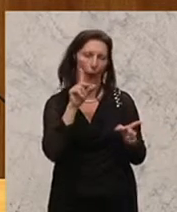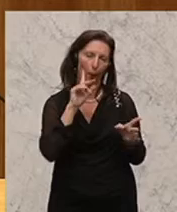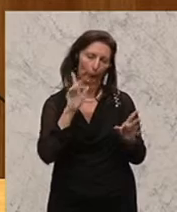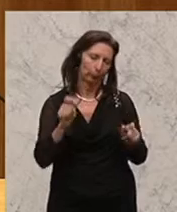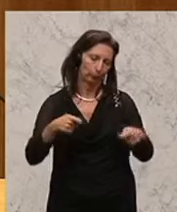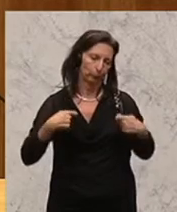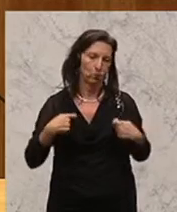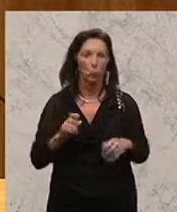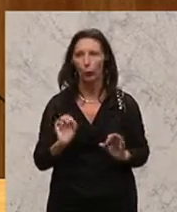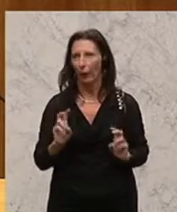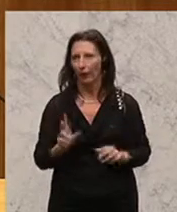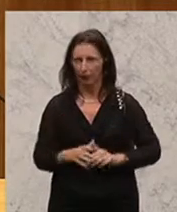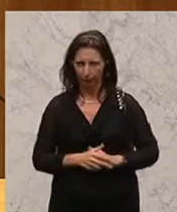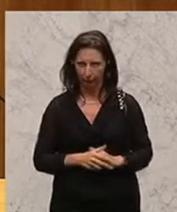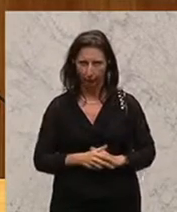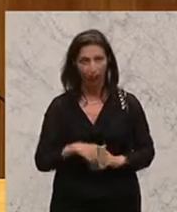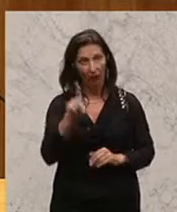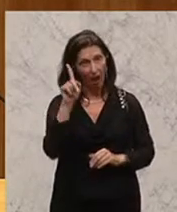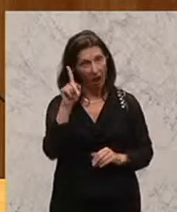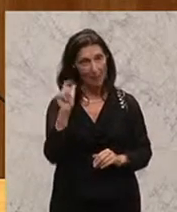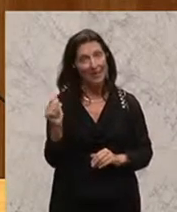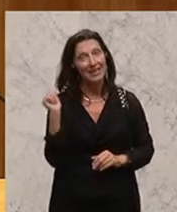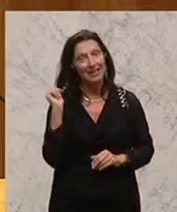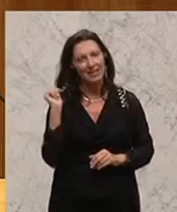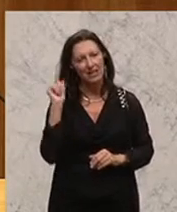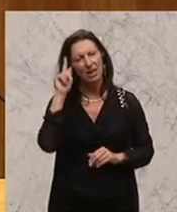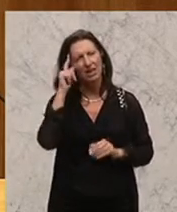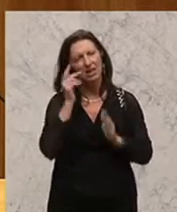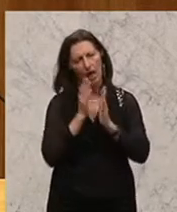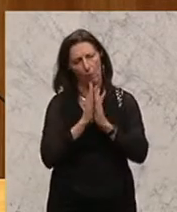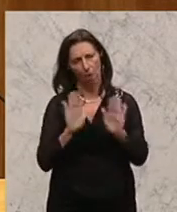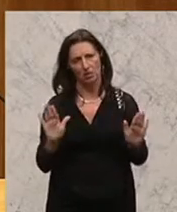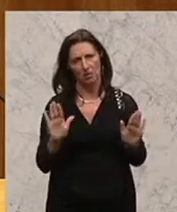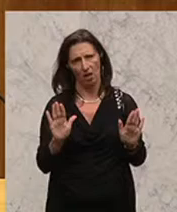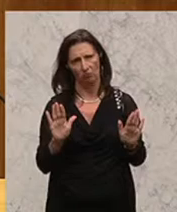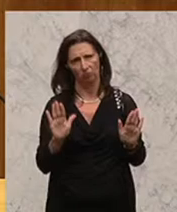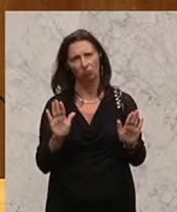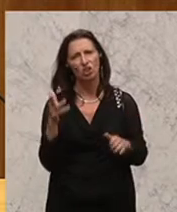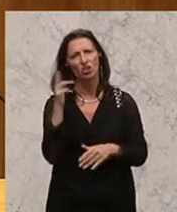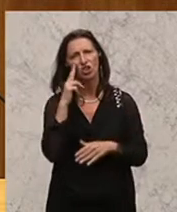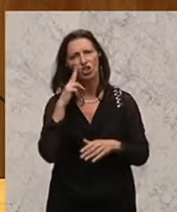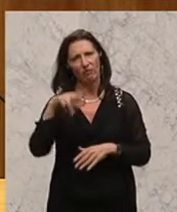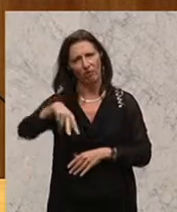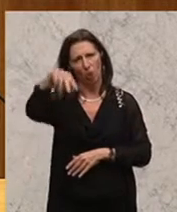Ihnen eines sagen. Bei der gestrigen Gedenkmesse im Stephansdom hat eine Partei gefehlt.